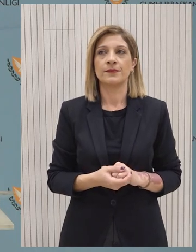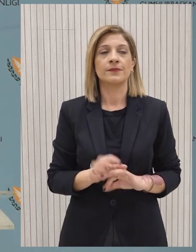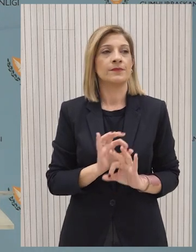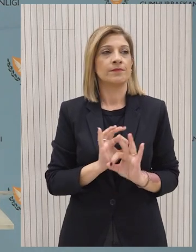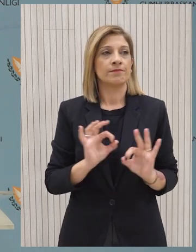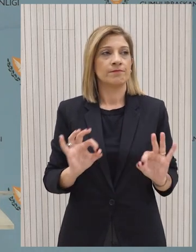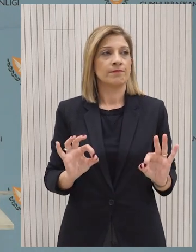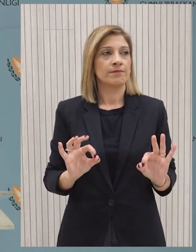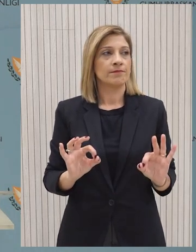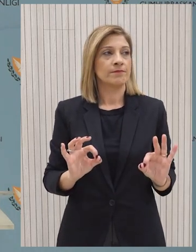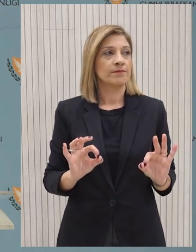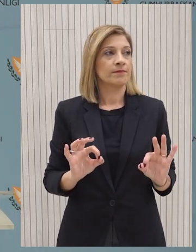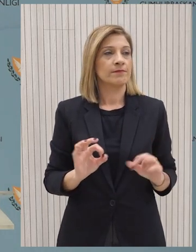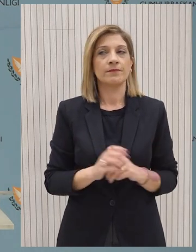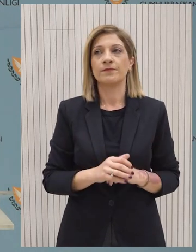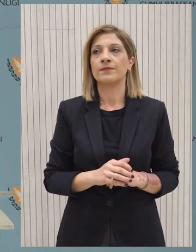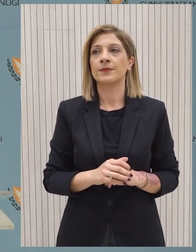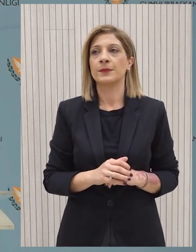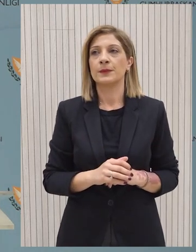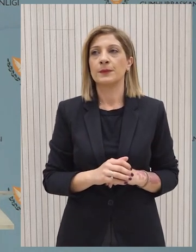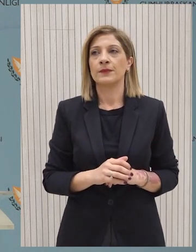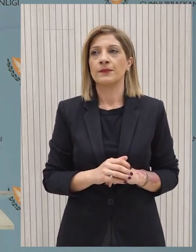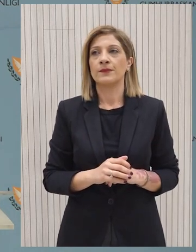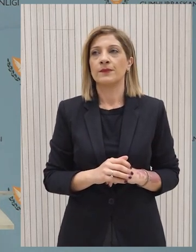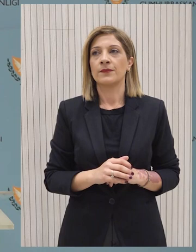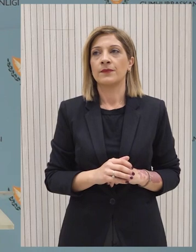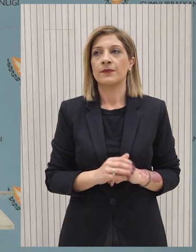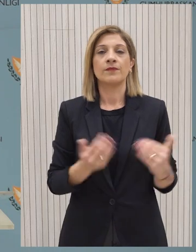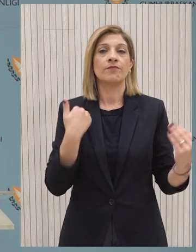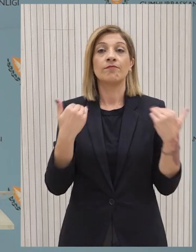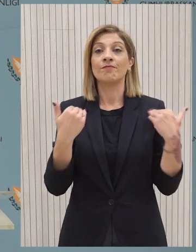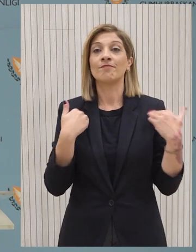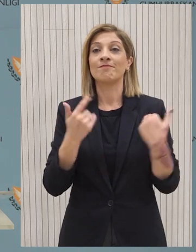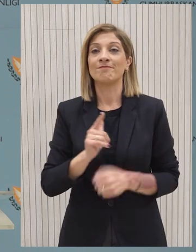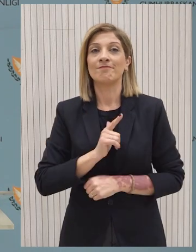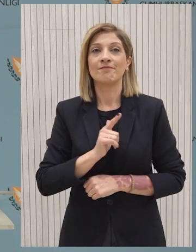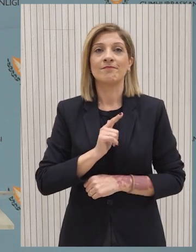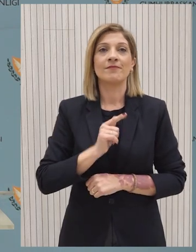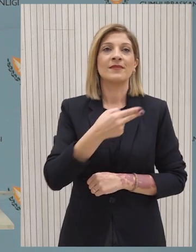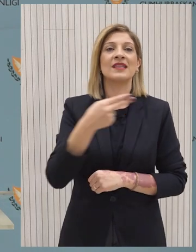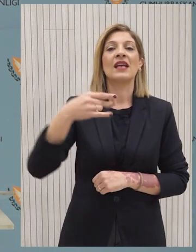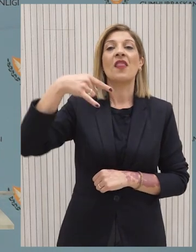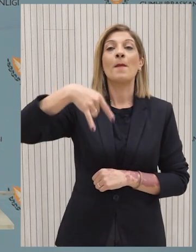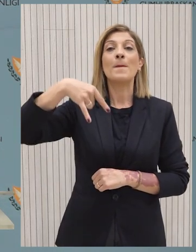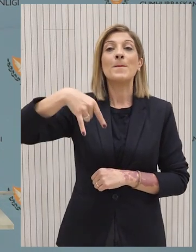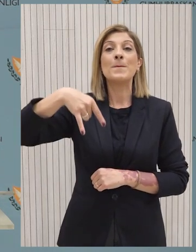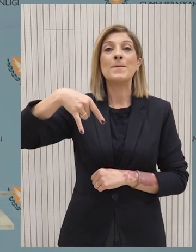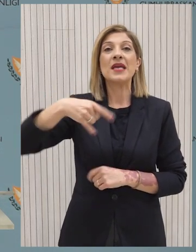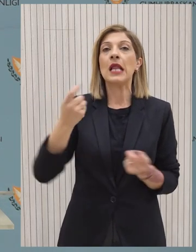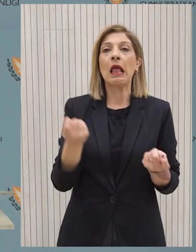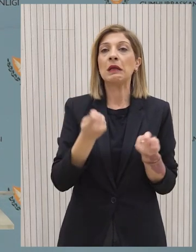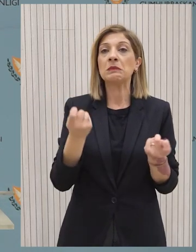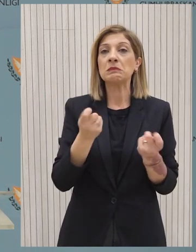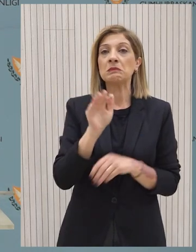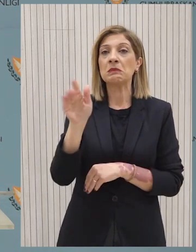θέμα της κλάσης, βρίσκεται πολύ η διάρκεια σας, κύριε Δημιουσκότη. Είμαστε σε διάρκεια επαφή με επικοινωνία με την ειρνευτική